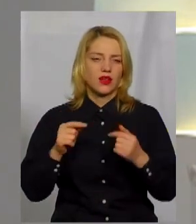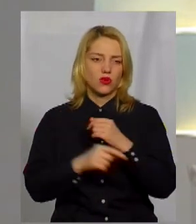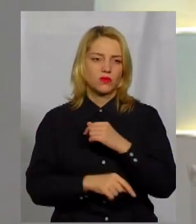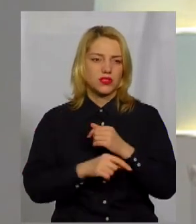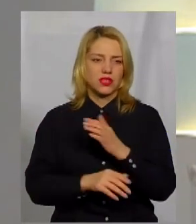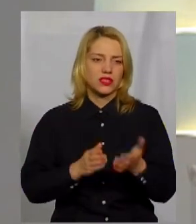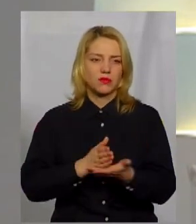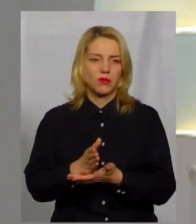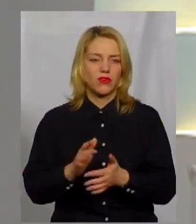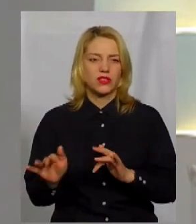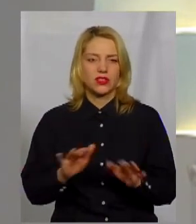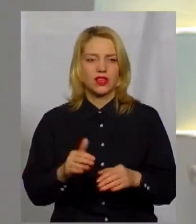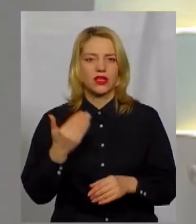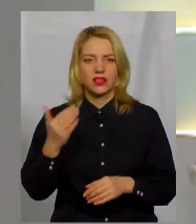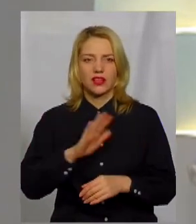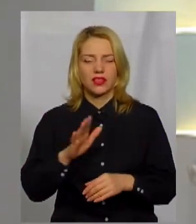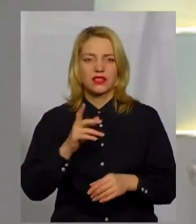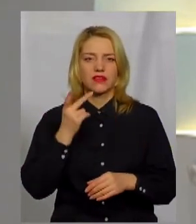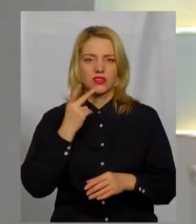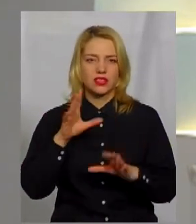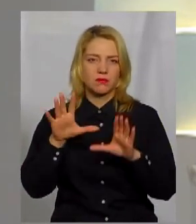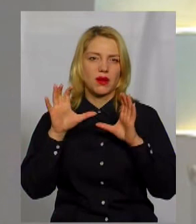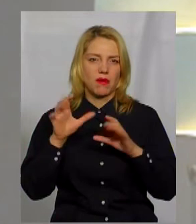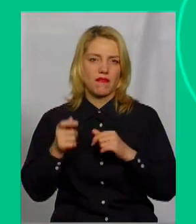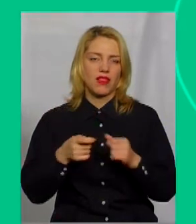діяльності їх не завжди сприймає влада.